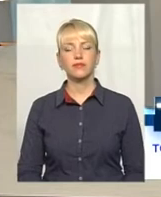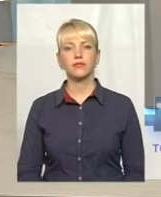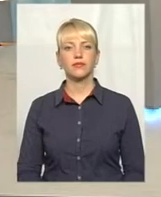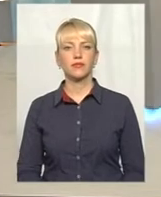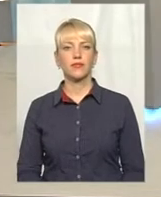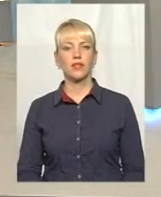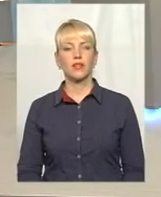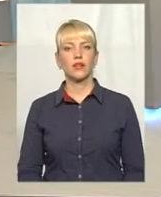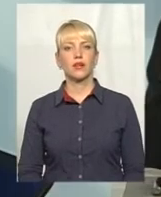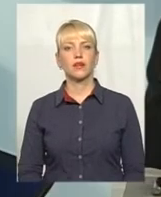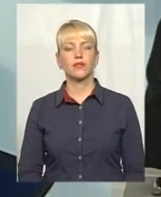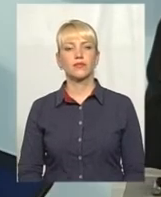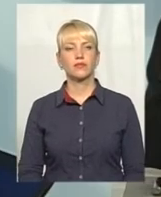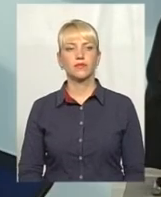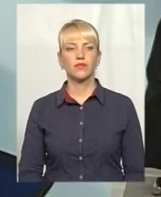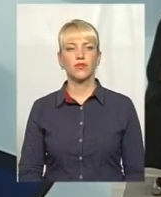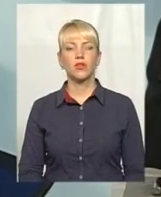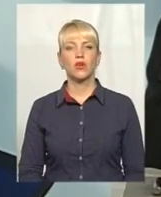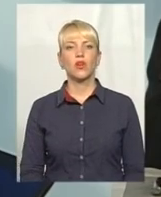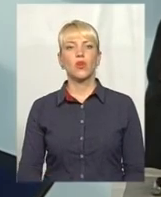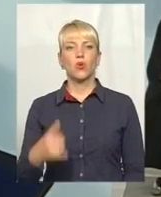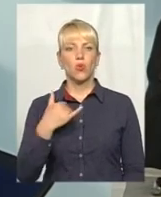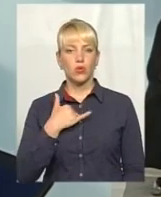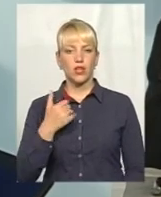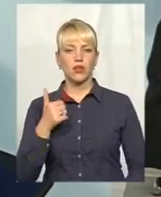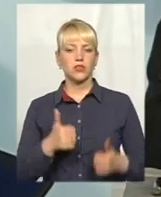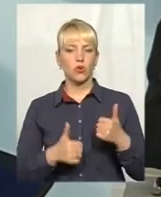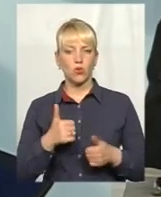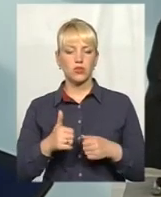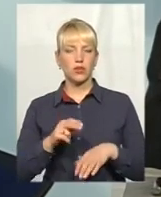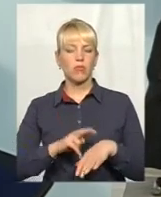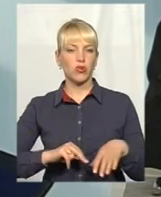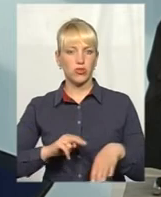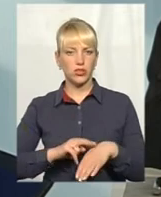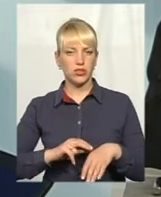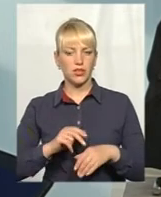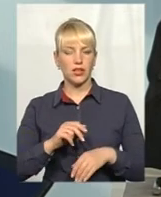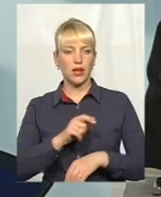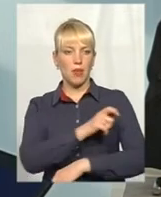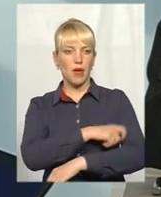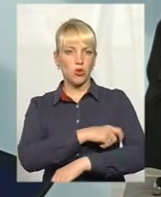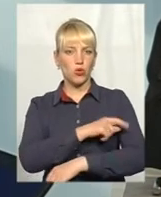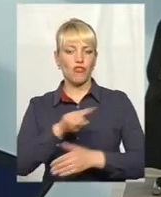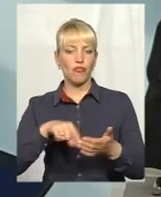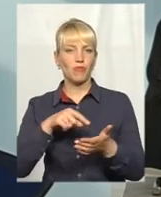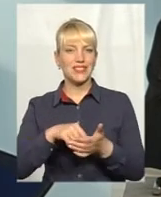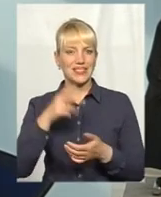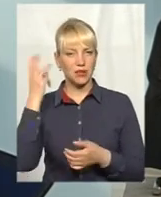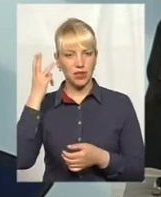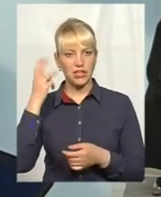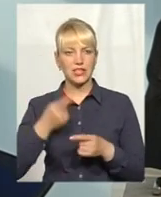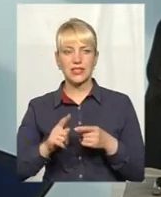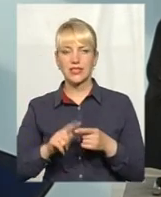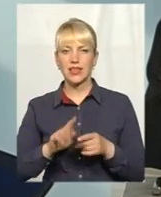По-перше, у нас зараз конкурс в управління патрульної поліції в місті Хмельницькому. Не в дорожну поліцію, а в управління